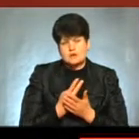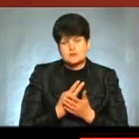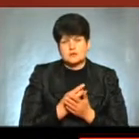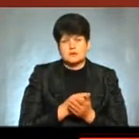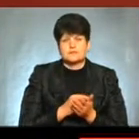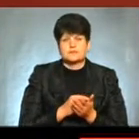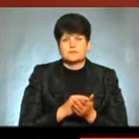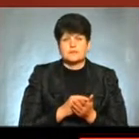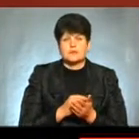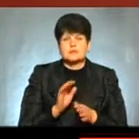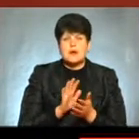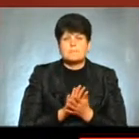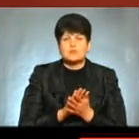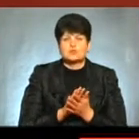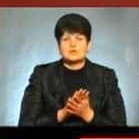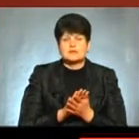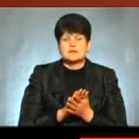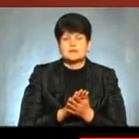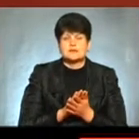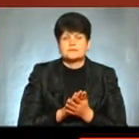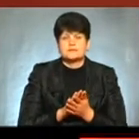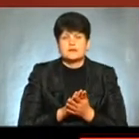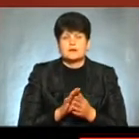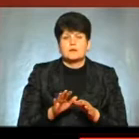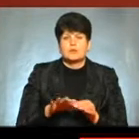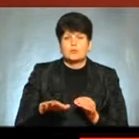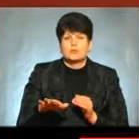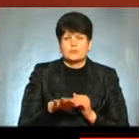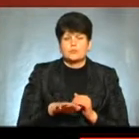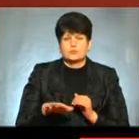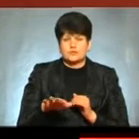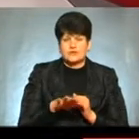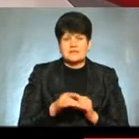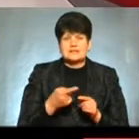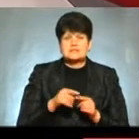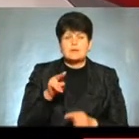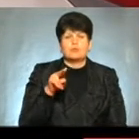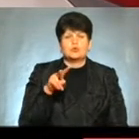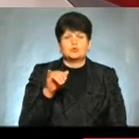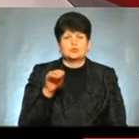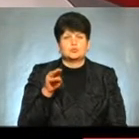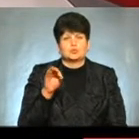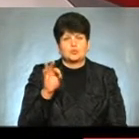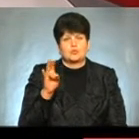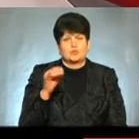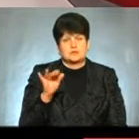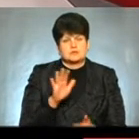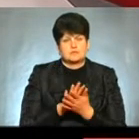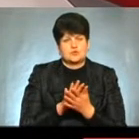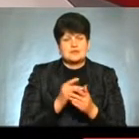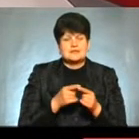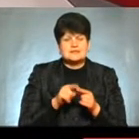який вказує на забруднення довкілля Це плутонієве забруднення грунту Плутоній вважається найнебезпечнішим з